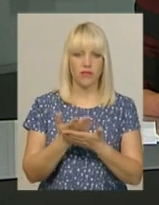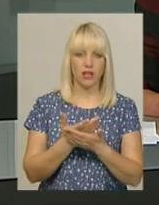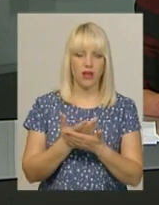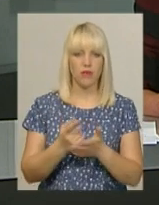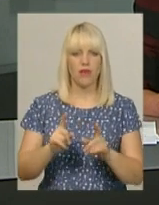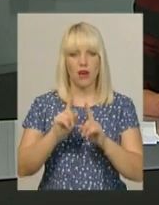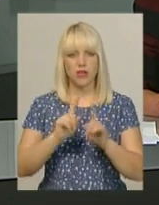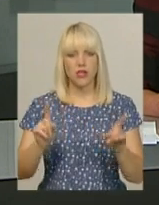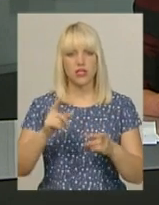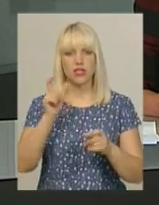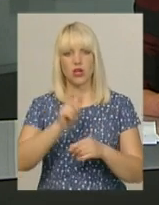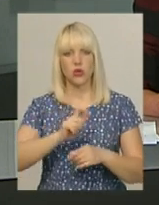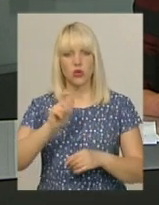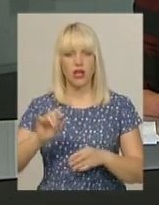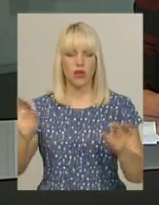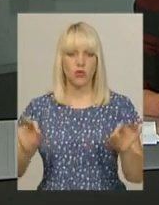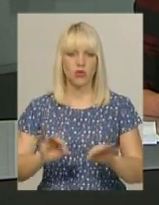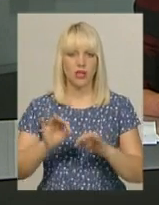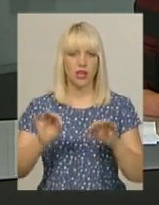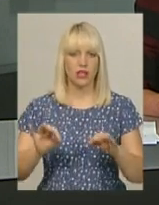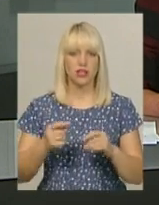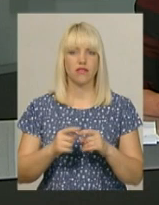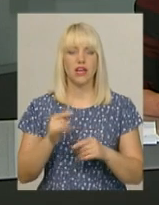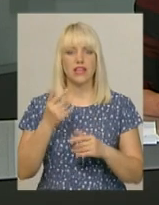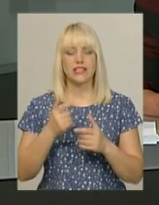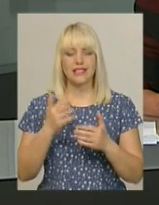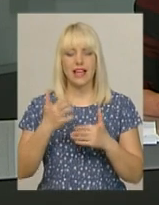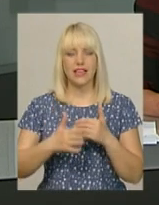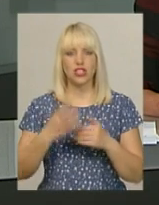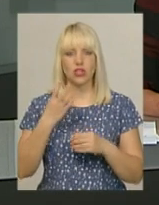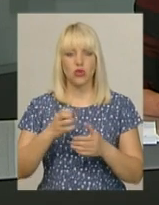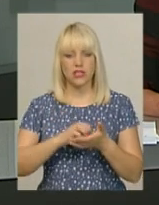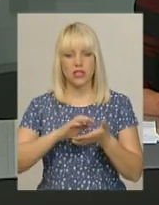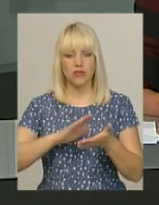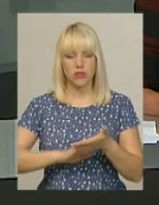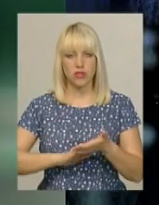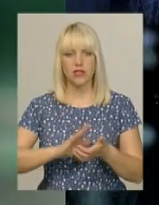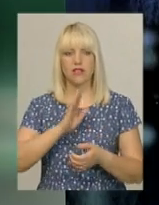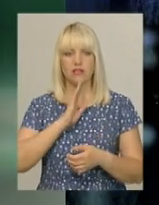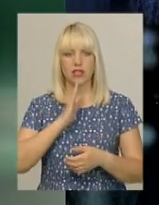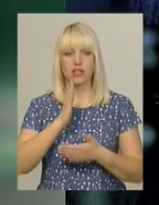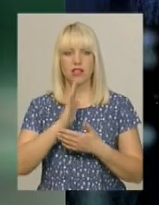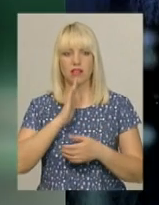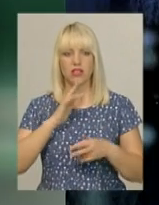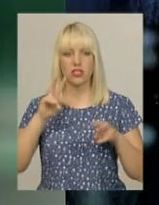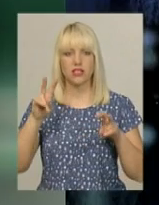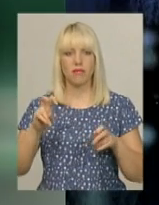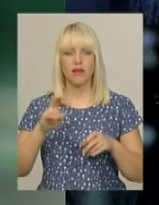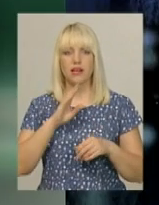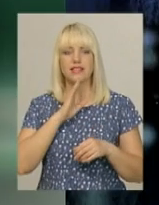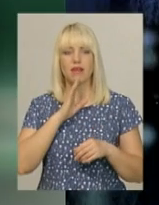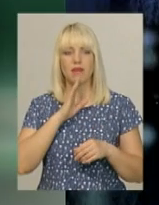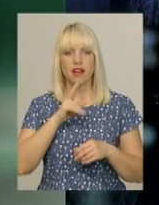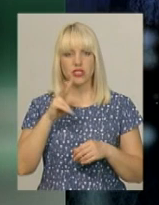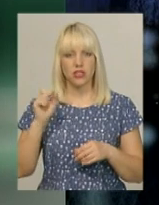особистостей, музикантів або героїв коміксів. Серед чотирьох зареєстрованих дівчат-косплеєрок є наша землячка із Волочийська Ірина